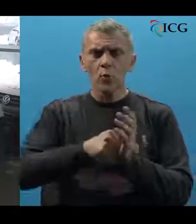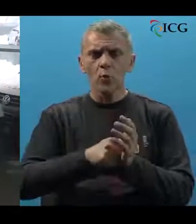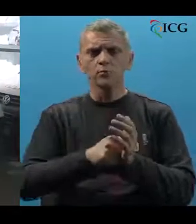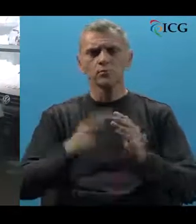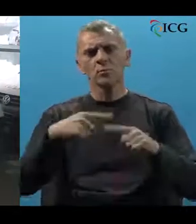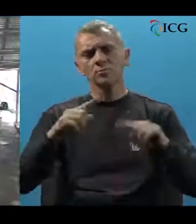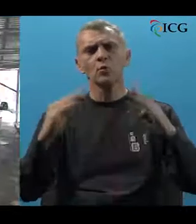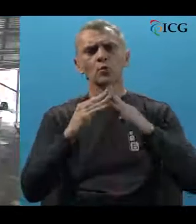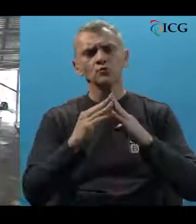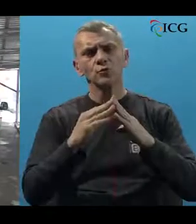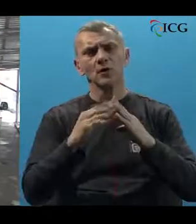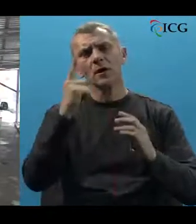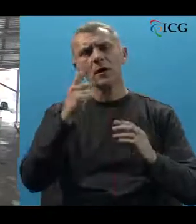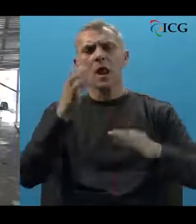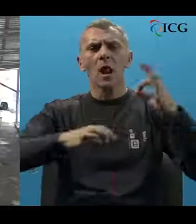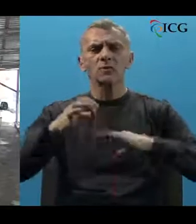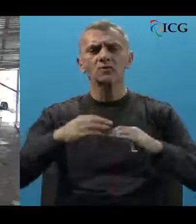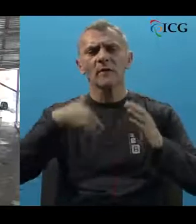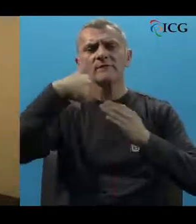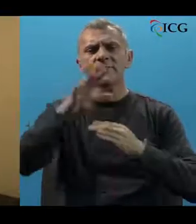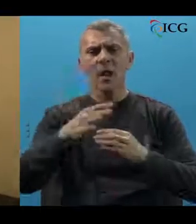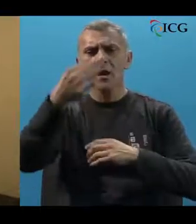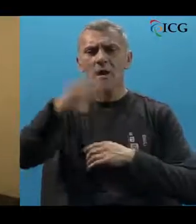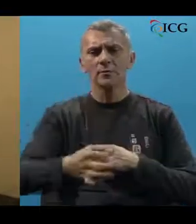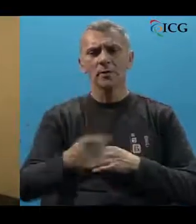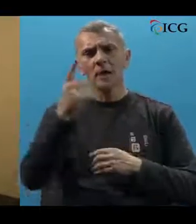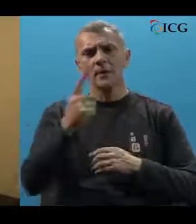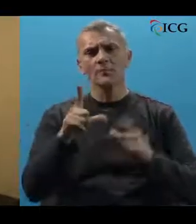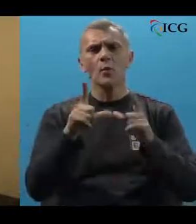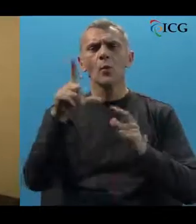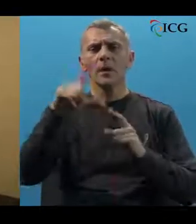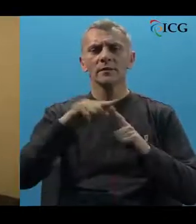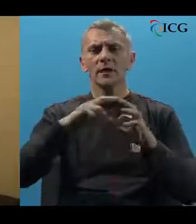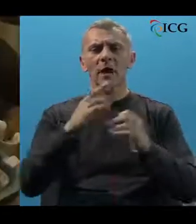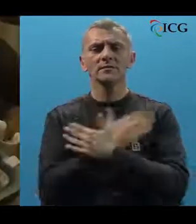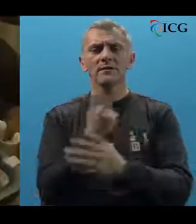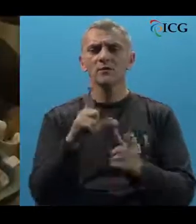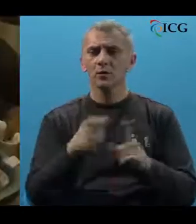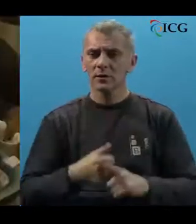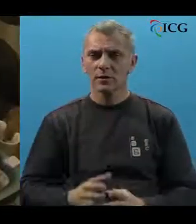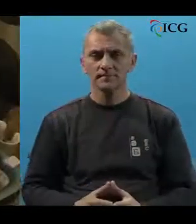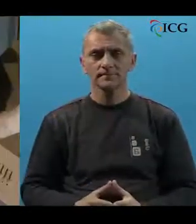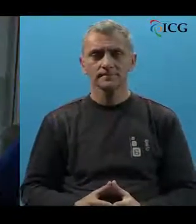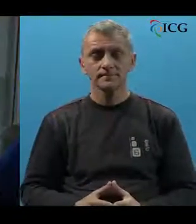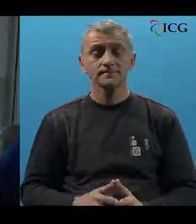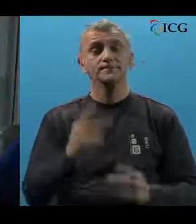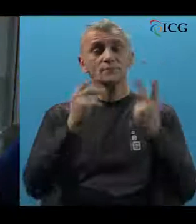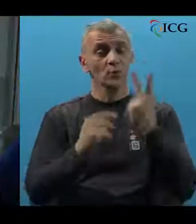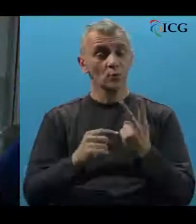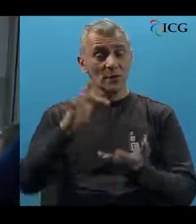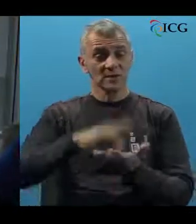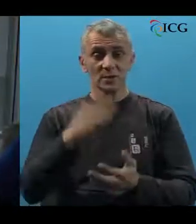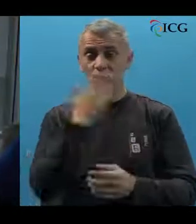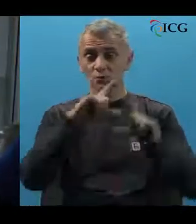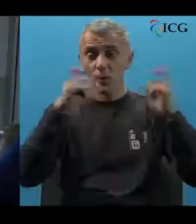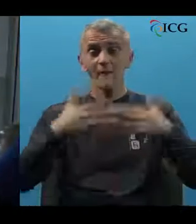za potrebe kućnog, ali i liječenje van kantona te opremu za ultrazvučnu diagnostiku. Druga